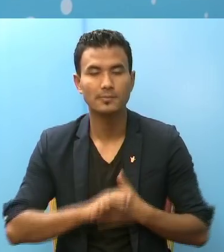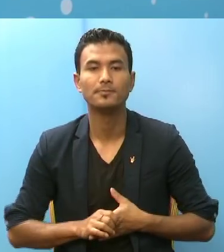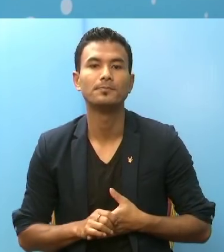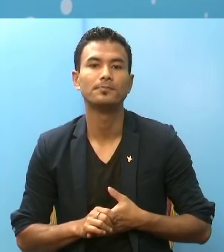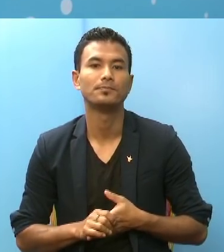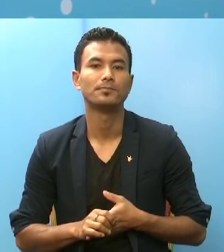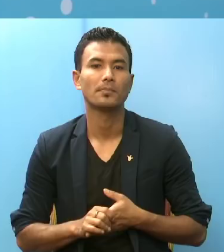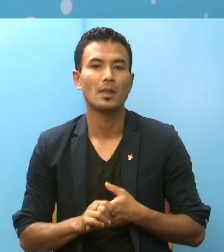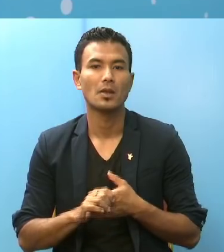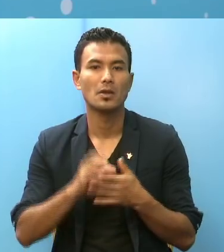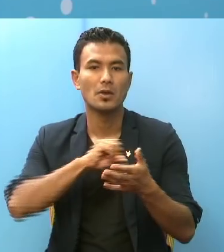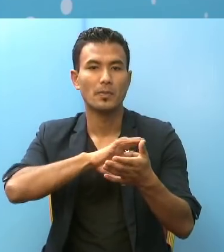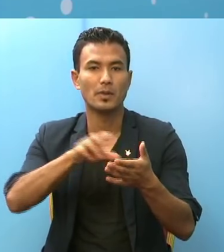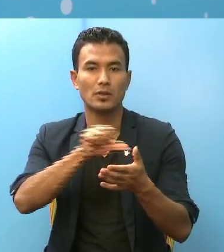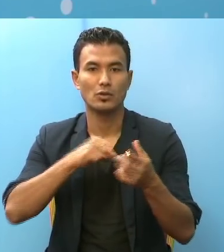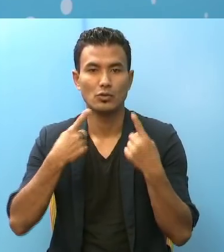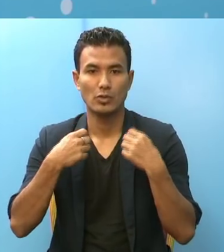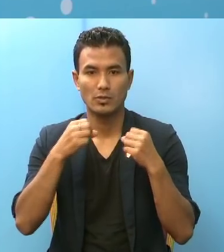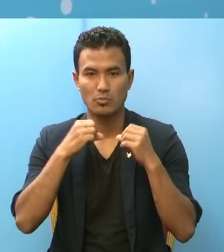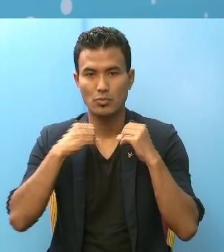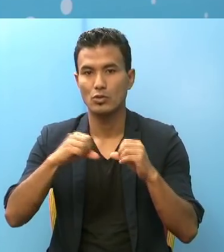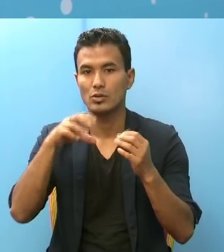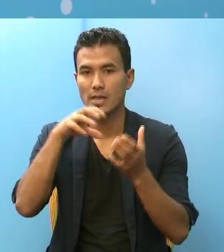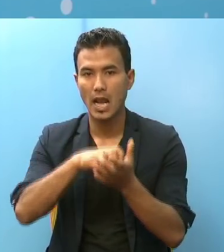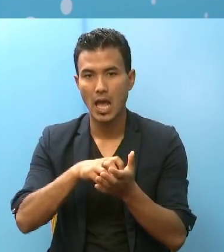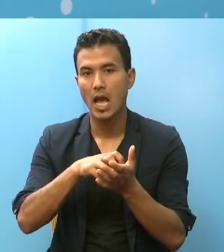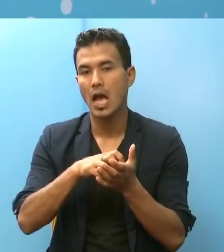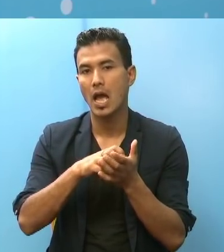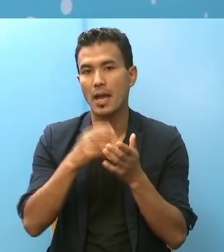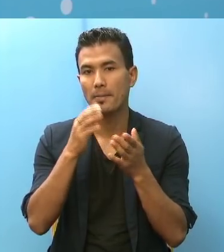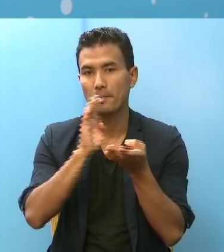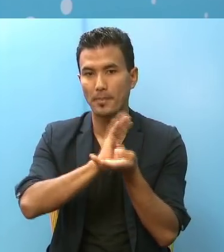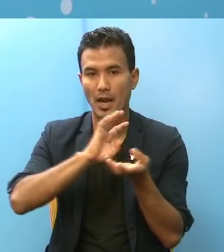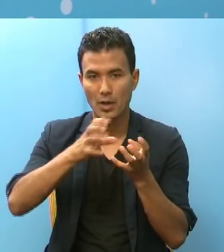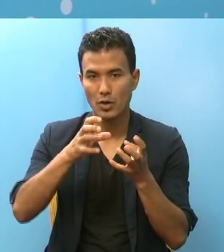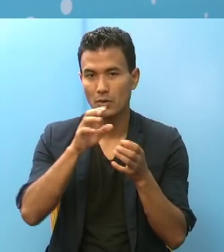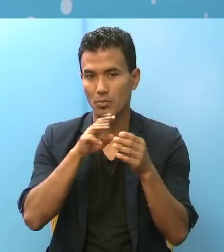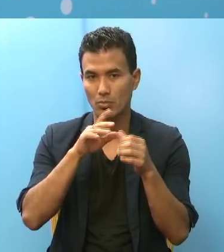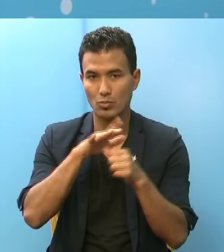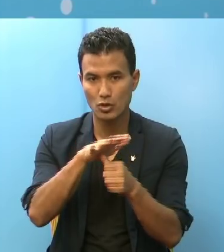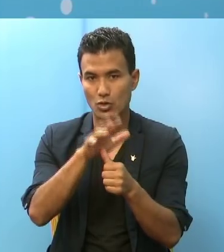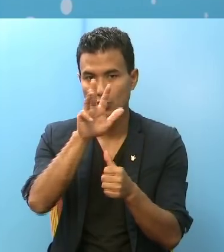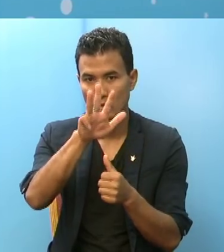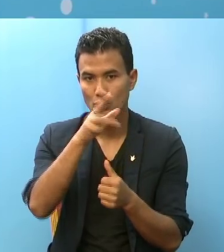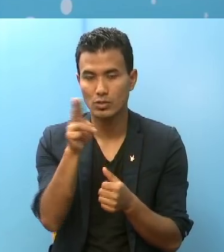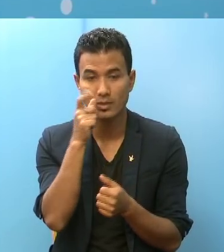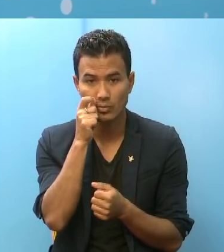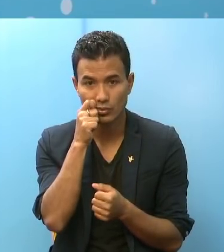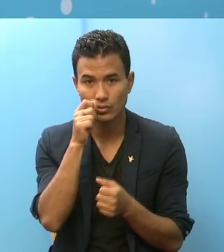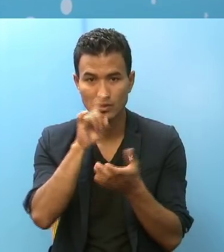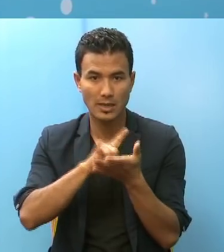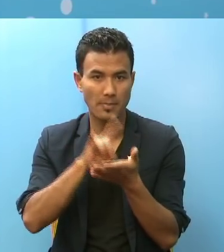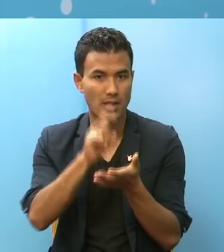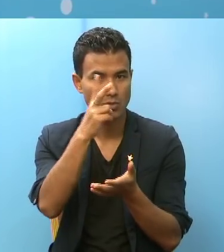प्रादेशिक जनस्वास्त्य पर्योक साला विराट नगर मां मोरं का 9 जना पुरूष र